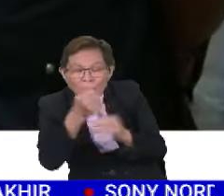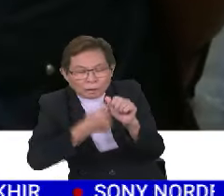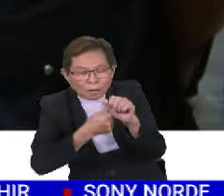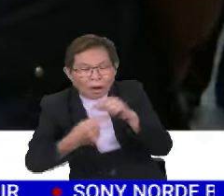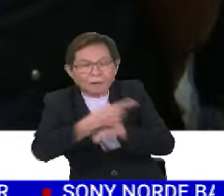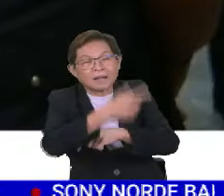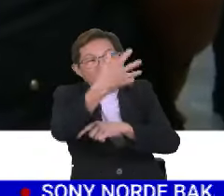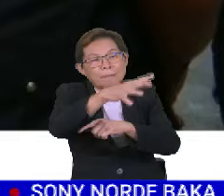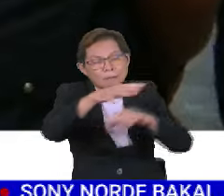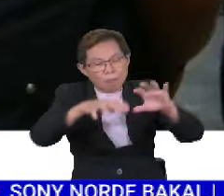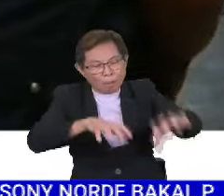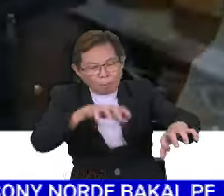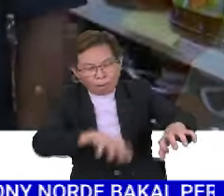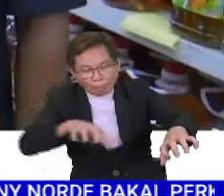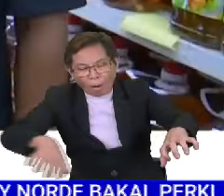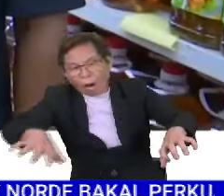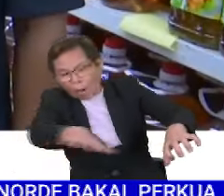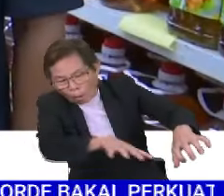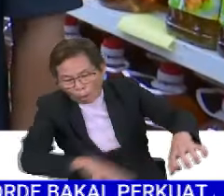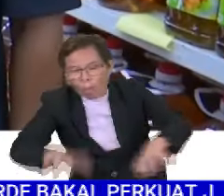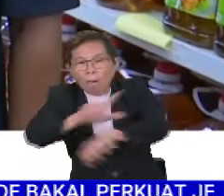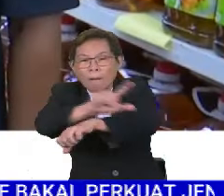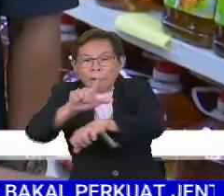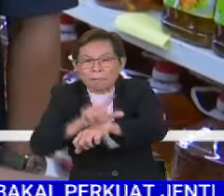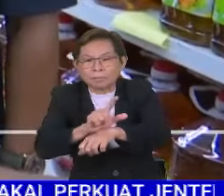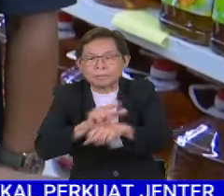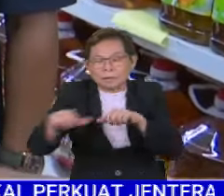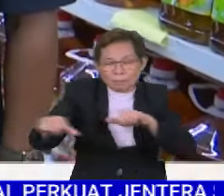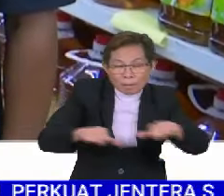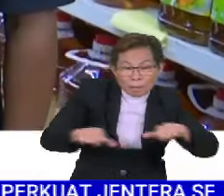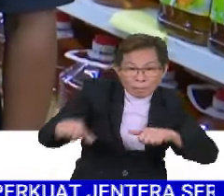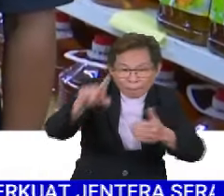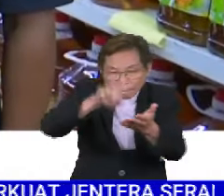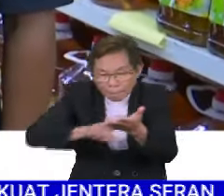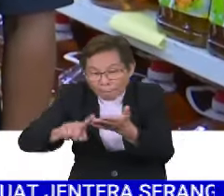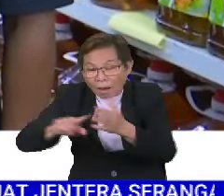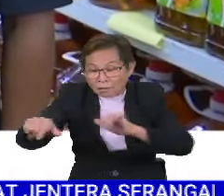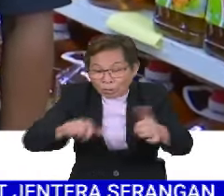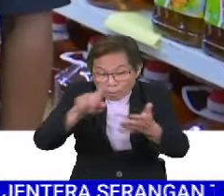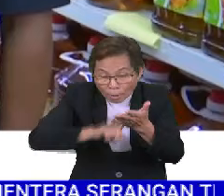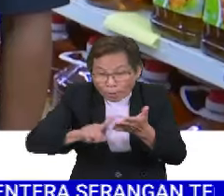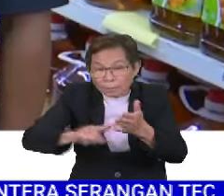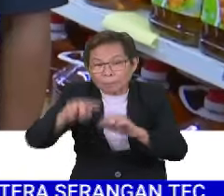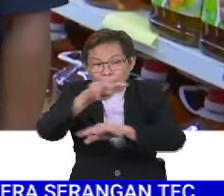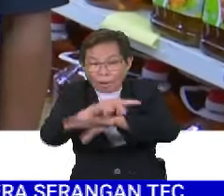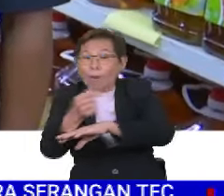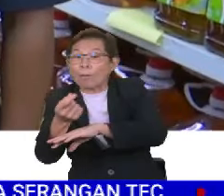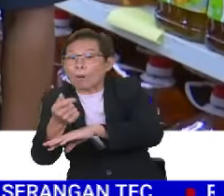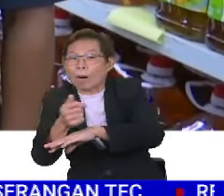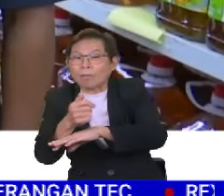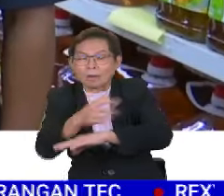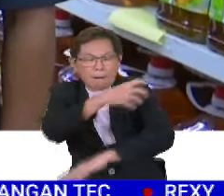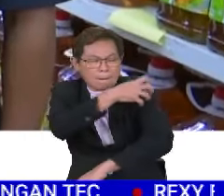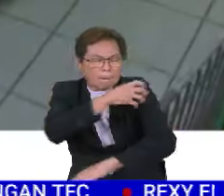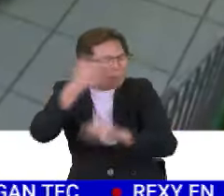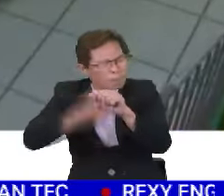di 15 lokasi sekitar Labuan. Untuk aktiviti pemeriksaan dan pemantauan ini, iaitu ekspek penguatkuasaan, memang